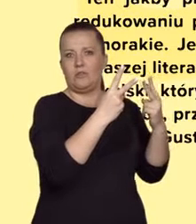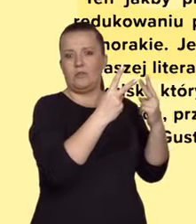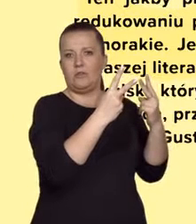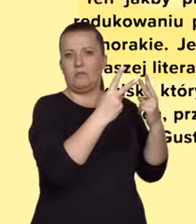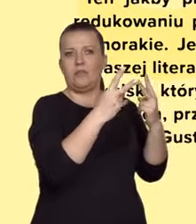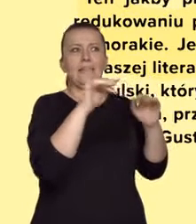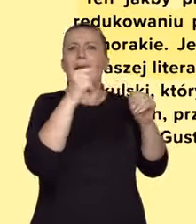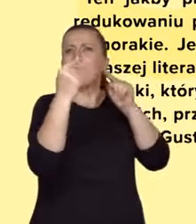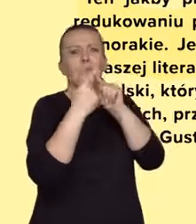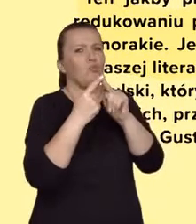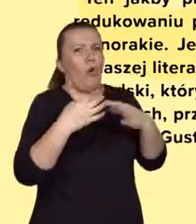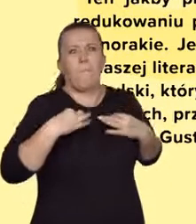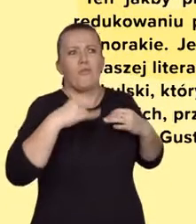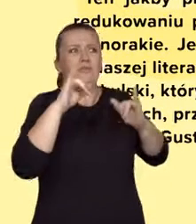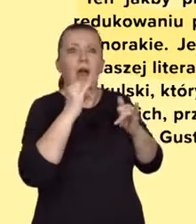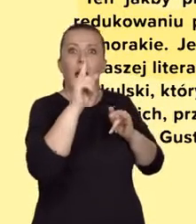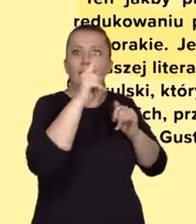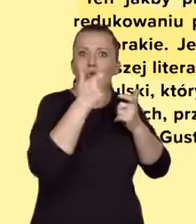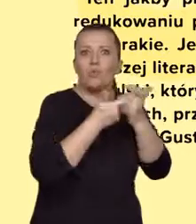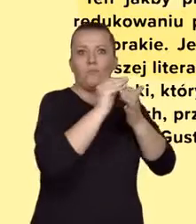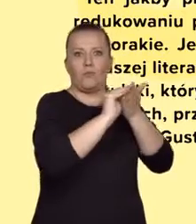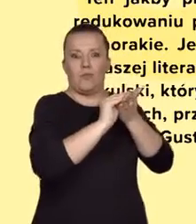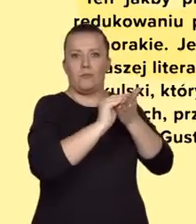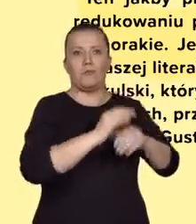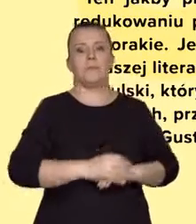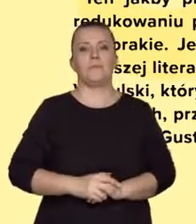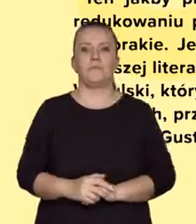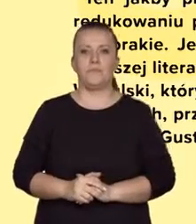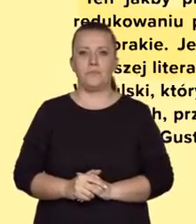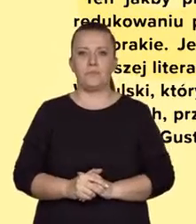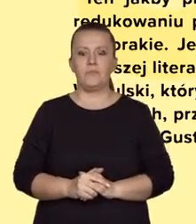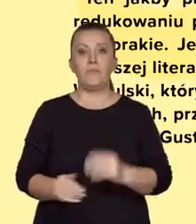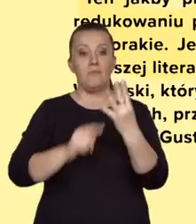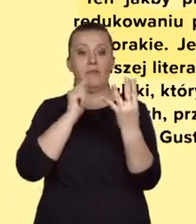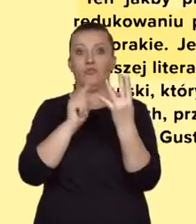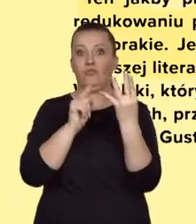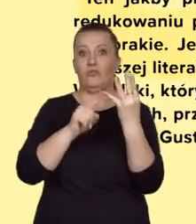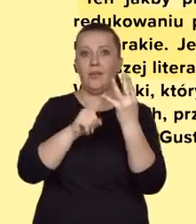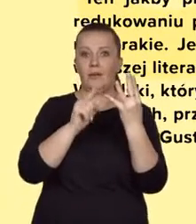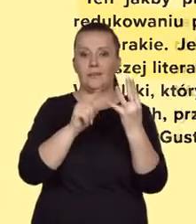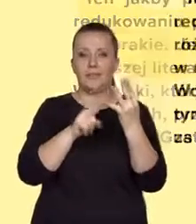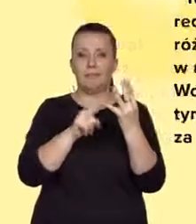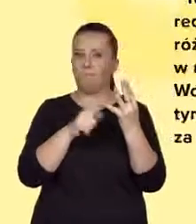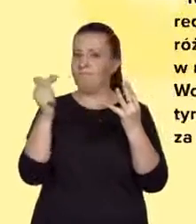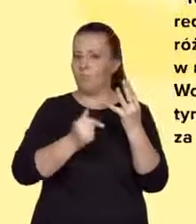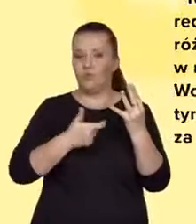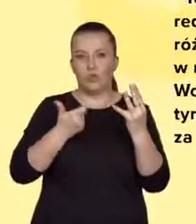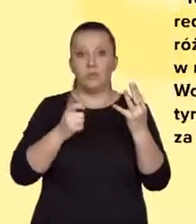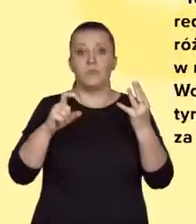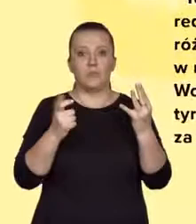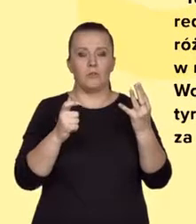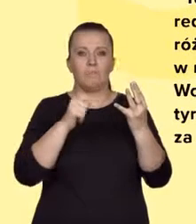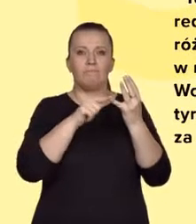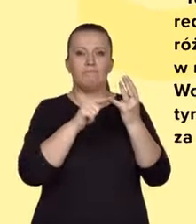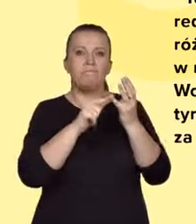Podkreślaj, rób gwiazdki, wykrzykniki, cokolwiek chcesz. Czwarta rzecz, którą musisz zrobić,